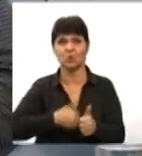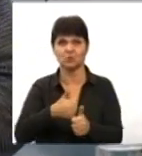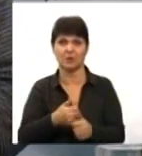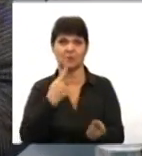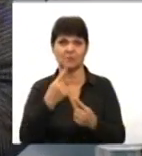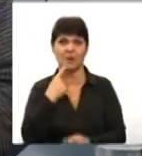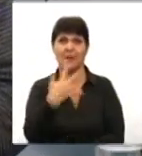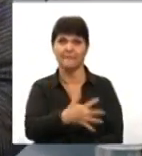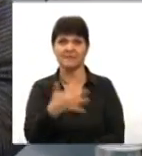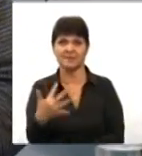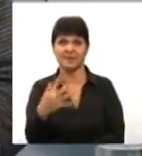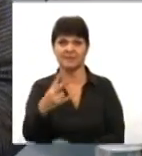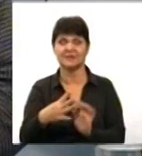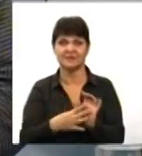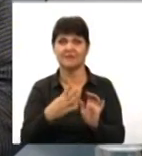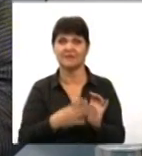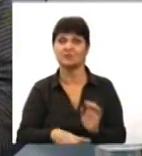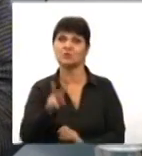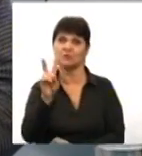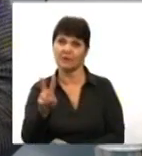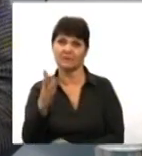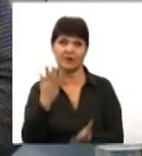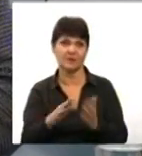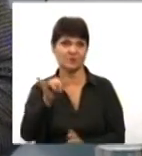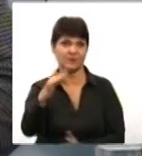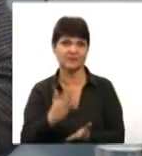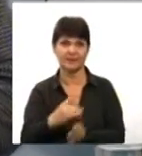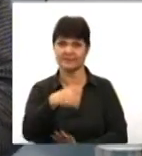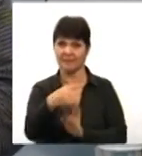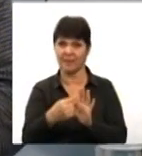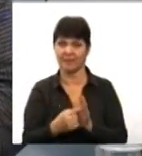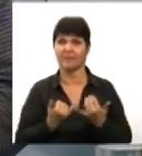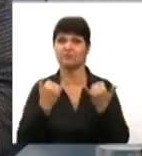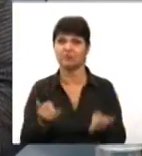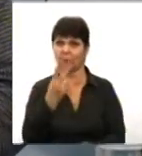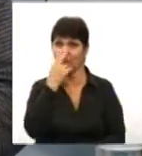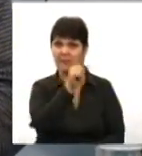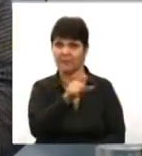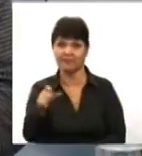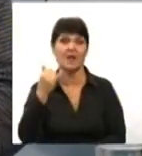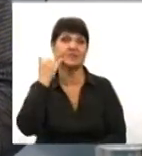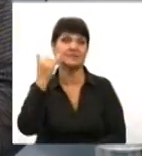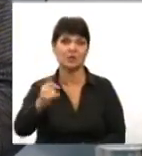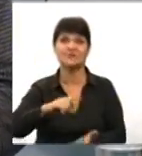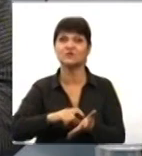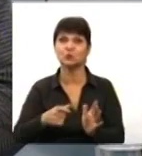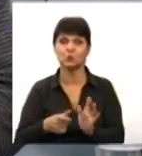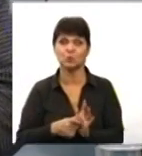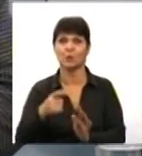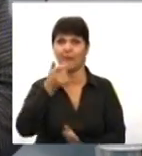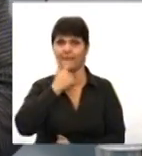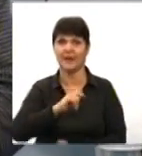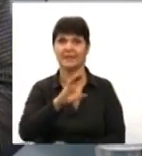29 92. Якщо є у вас запитання, шановні глядачі, дзвоніть в студію. Пане Сергію, запитання до вас